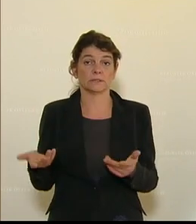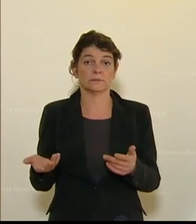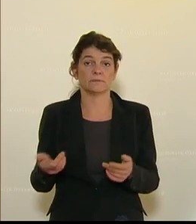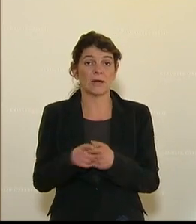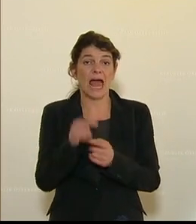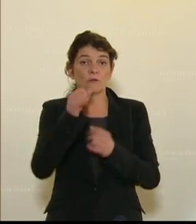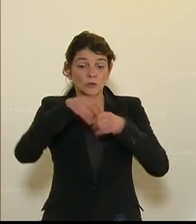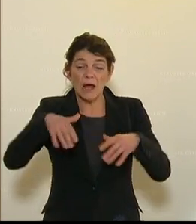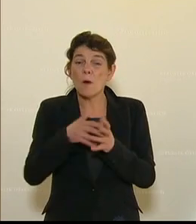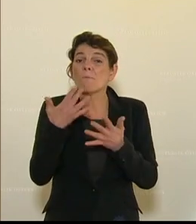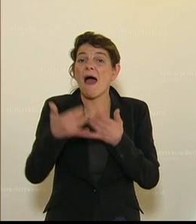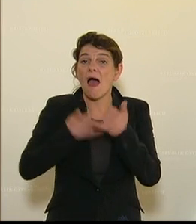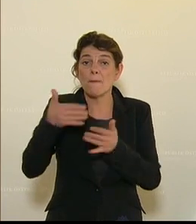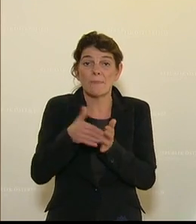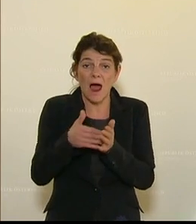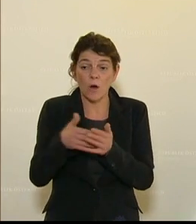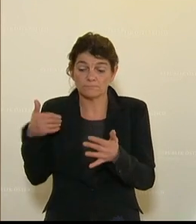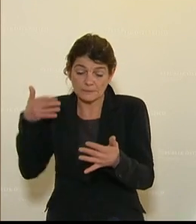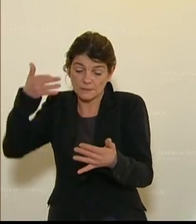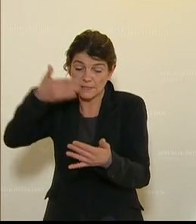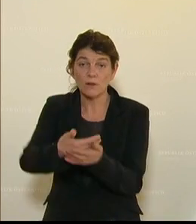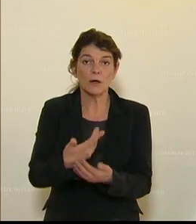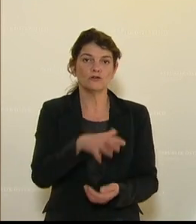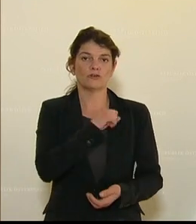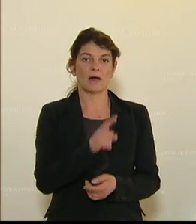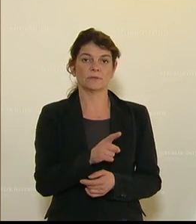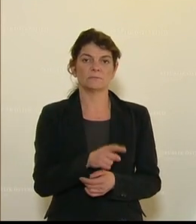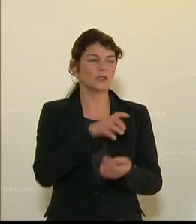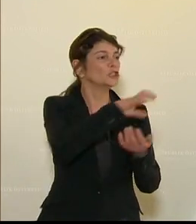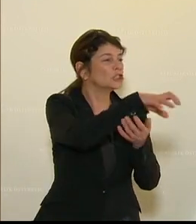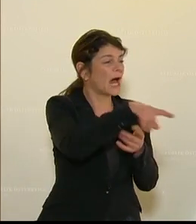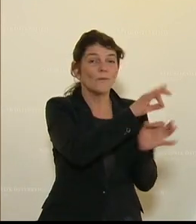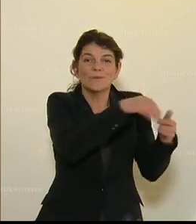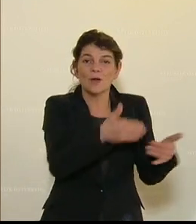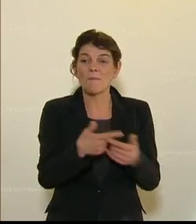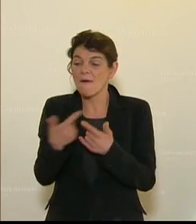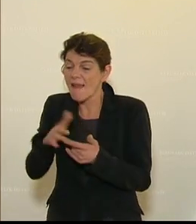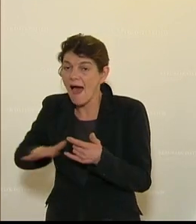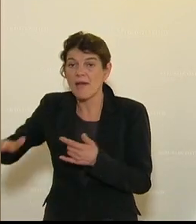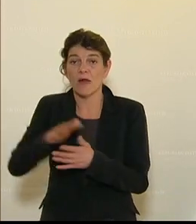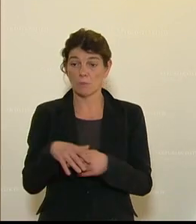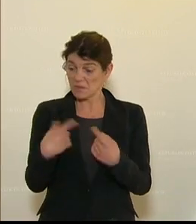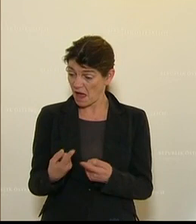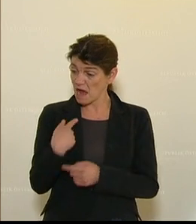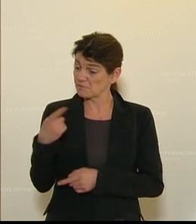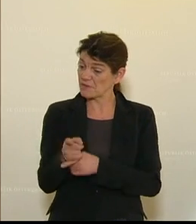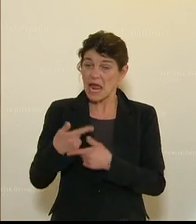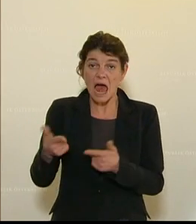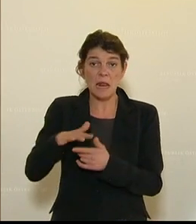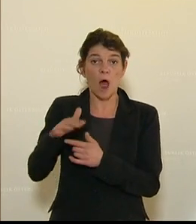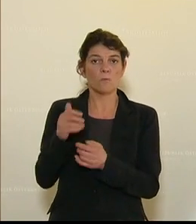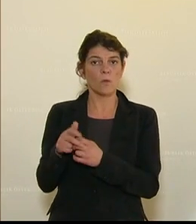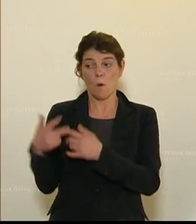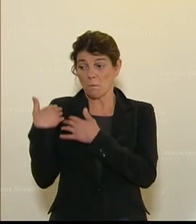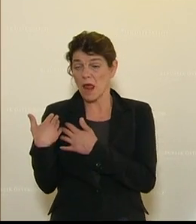Infrastruktur noch Jahre braucht, bis wir dorthin kommen, abseits von dem, was in den Städten schon passiert, und hier dann noch zusätzlich den ländlichen Raum